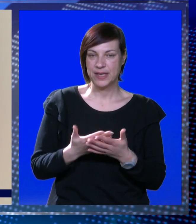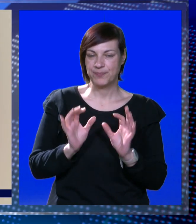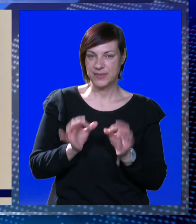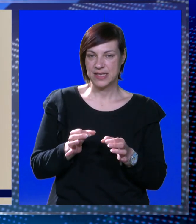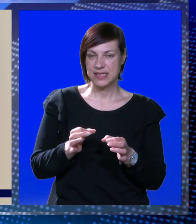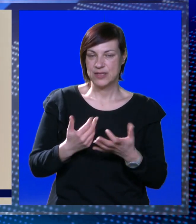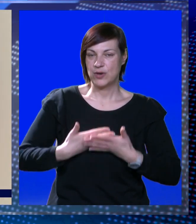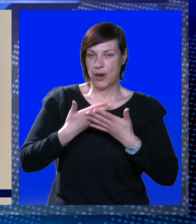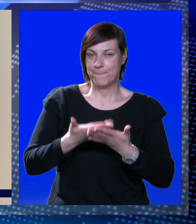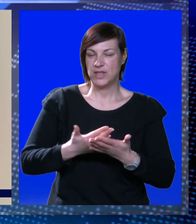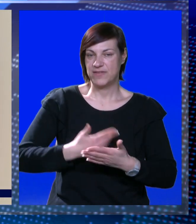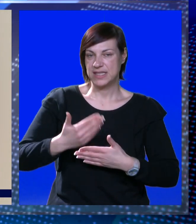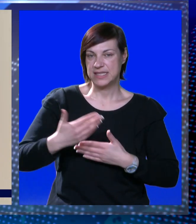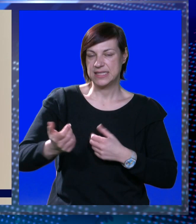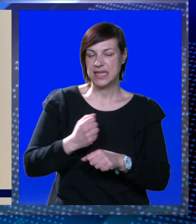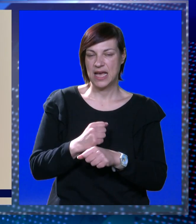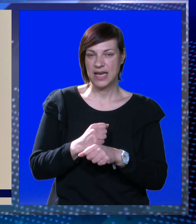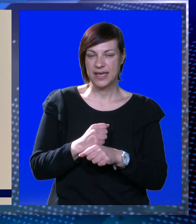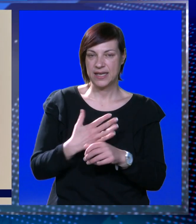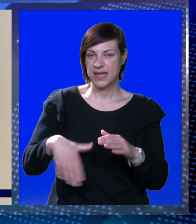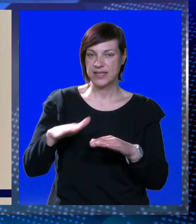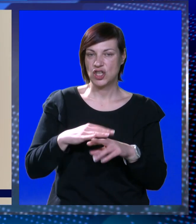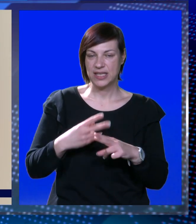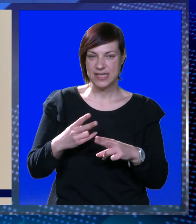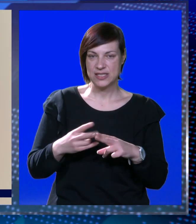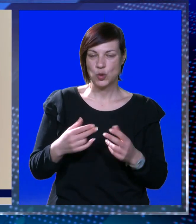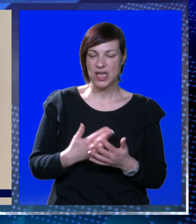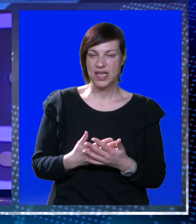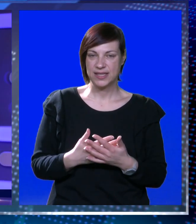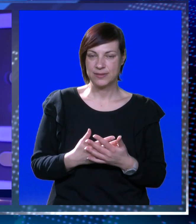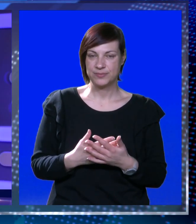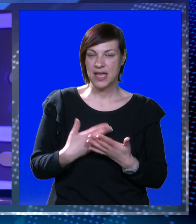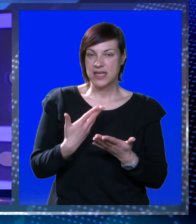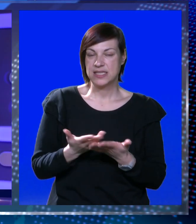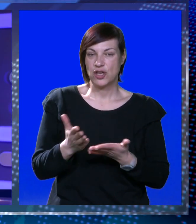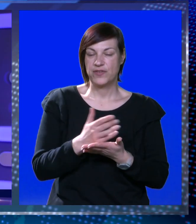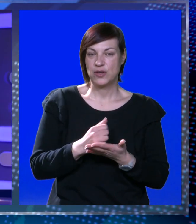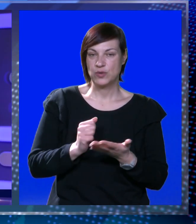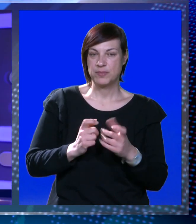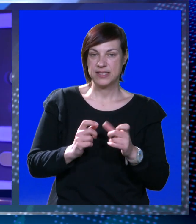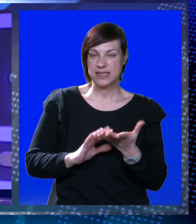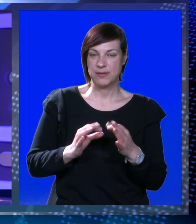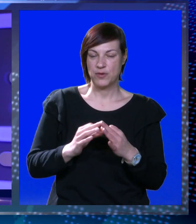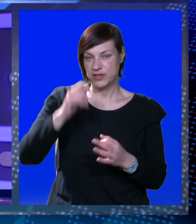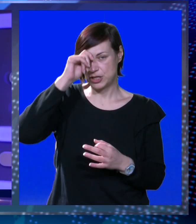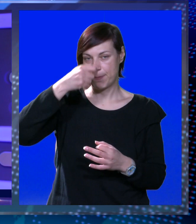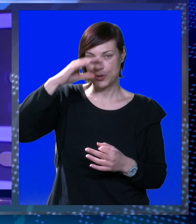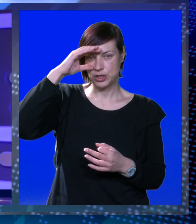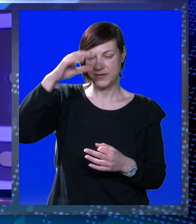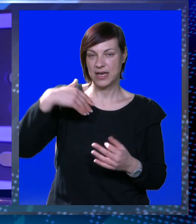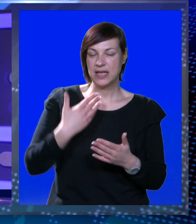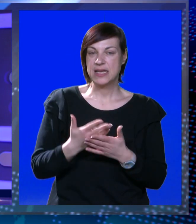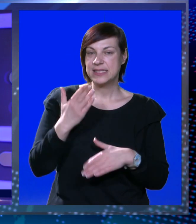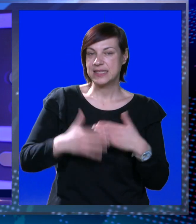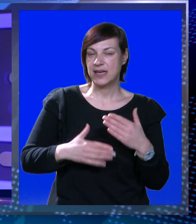sigurno jedna motivacija za daljni rad i dodatne rezultate. S ovim uspjehom Miha Simovića, poštovani